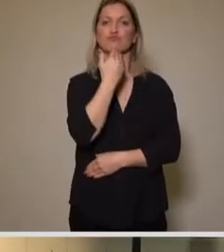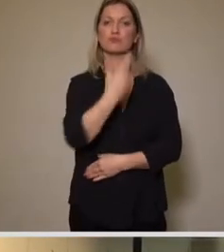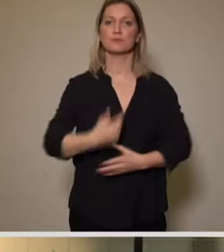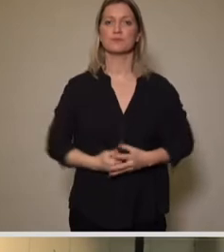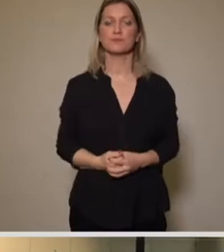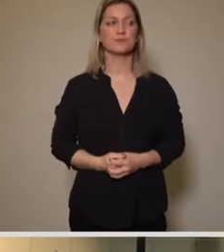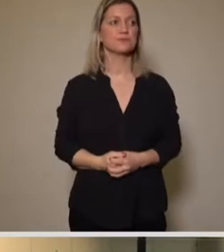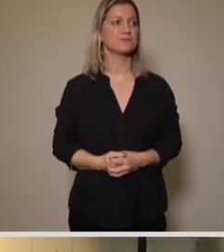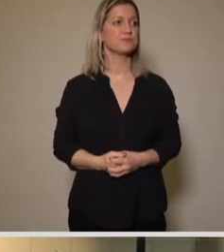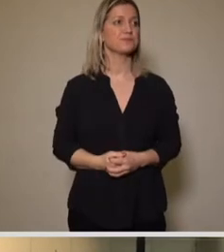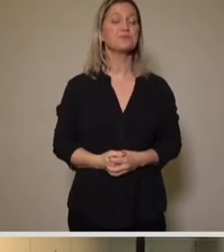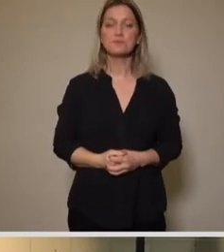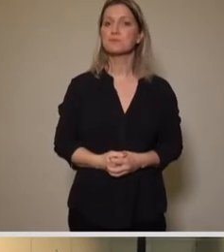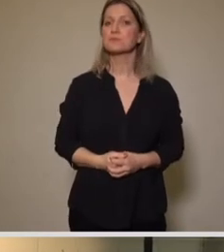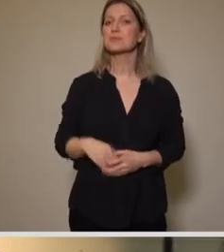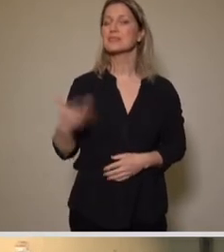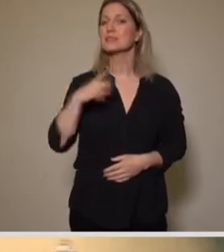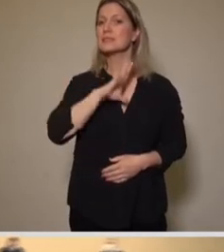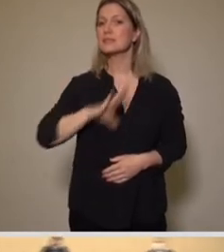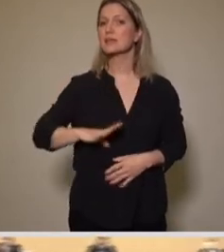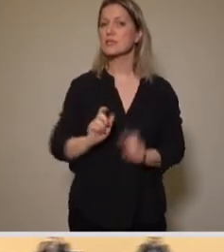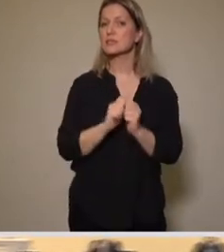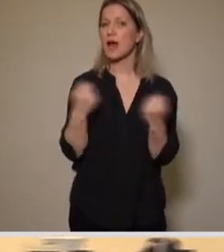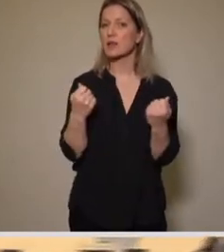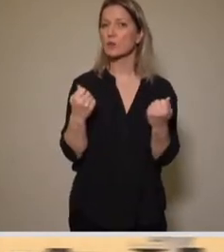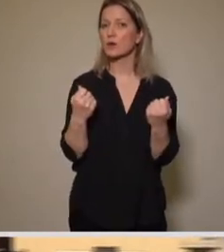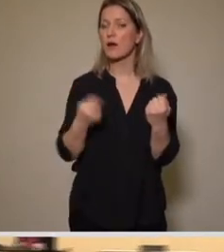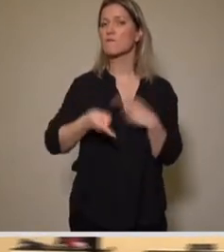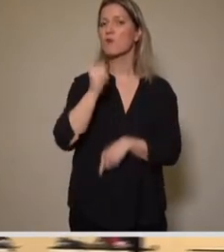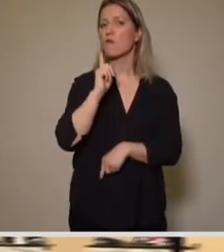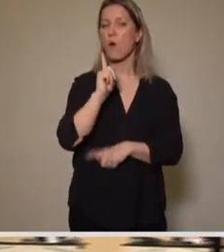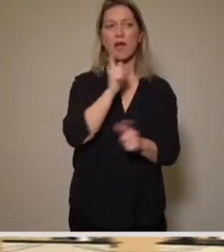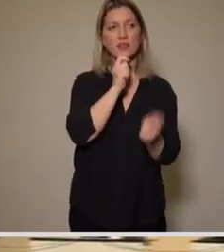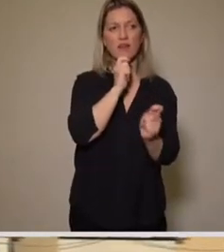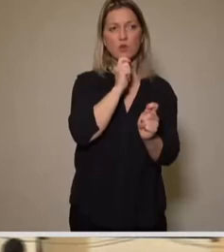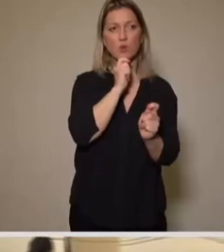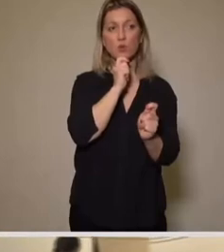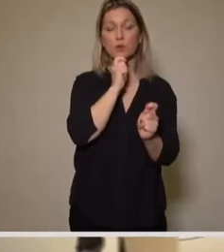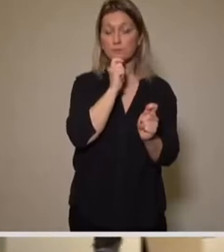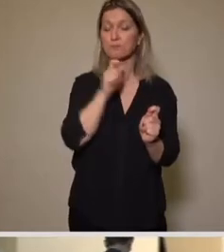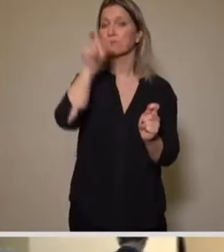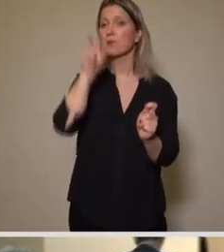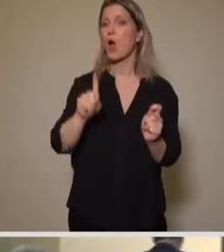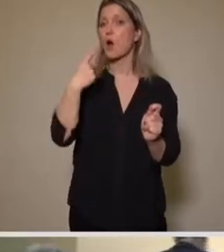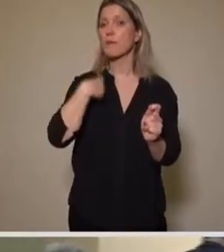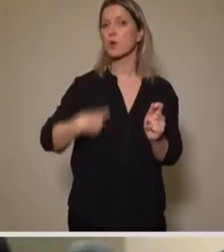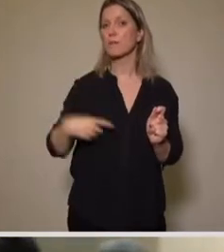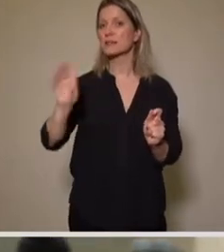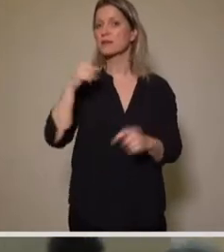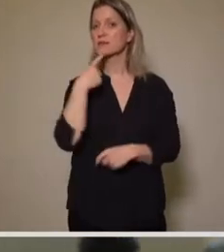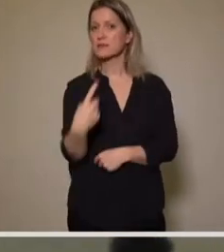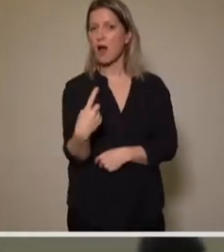Ja, in einem Interview mit der Sächsischen Zeitung in der vergangenen Woche erklärte der Oberbürgermeister, dass im Wesentlichen die